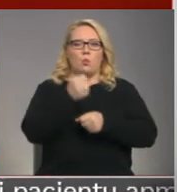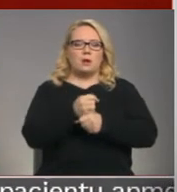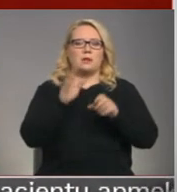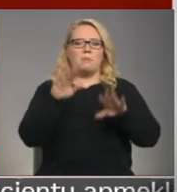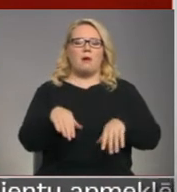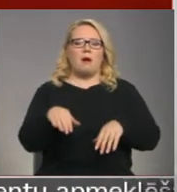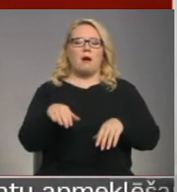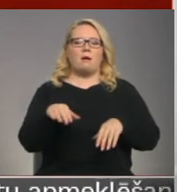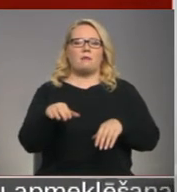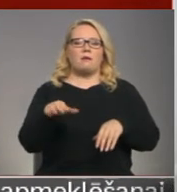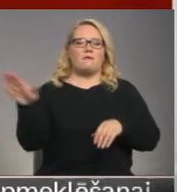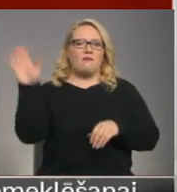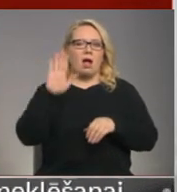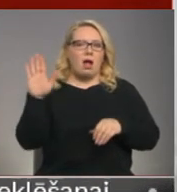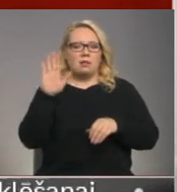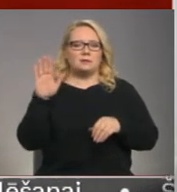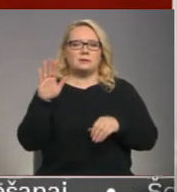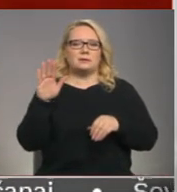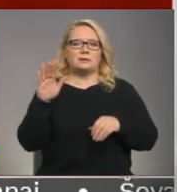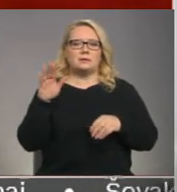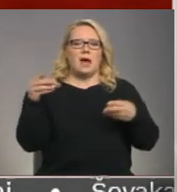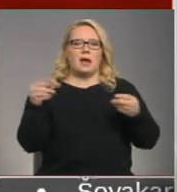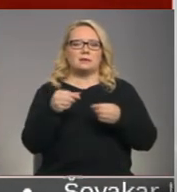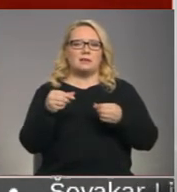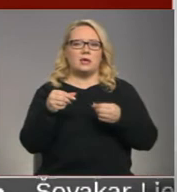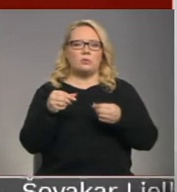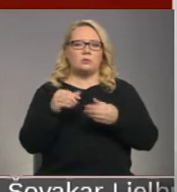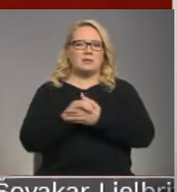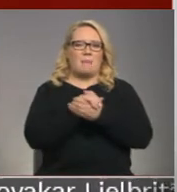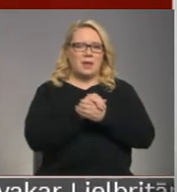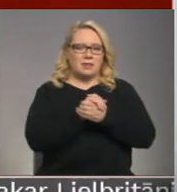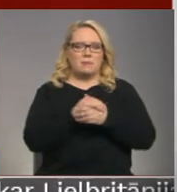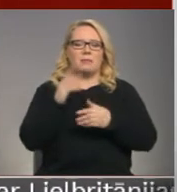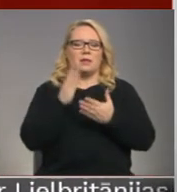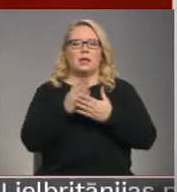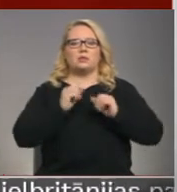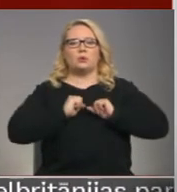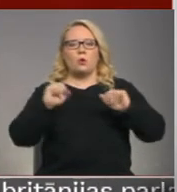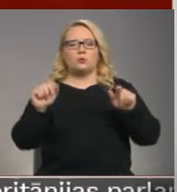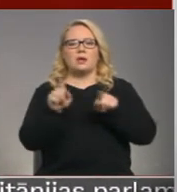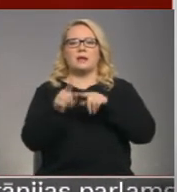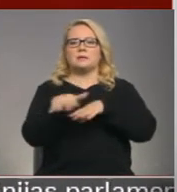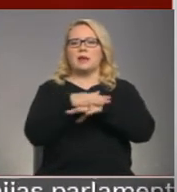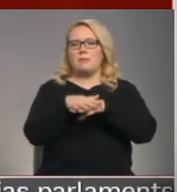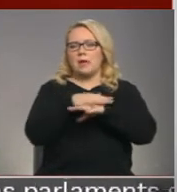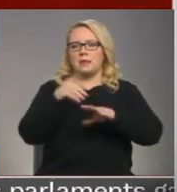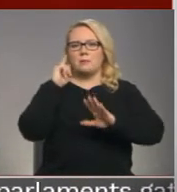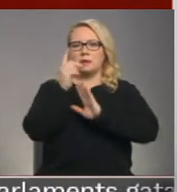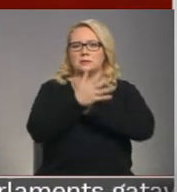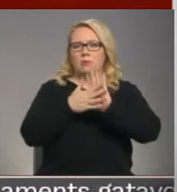akciju valsts, akciju sabiedrībām. Tiktu nodrošināt arī kaut kāda sabiedrībai saprotama,